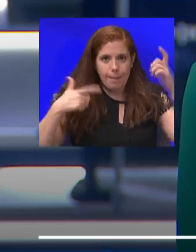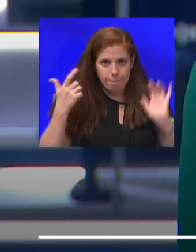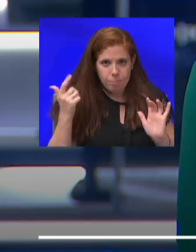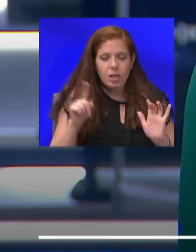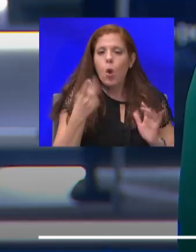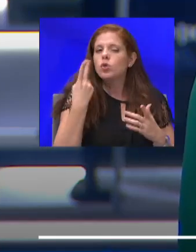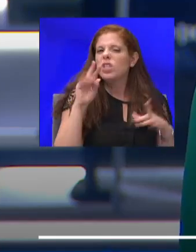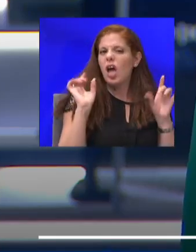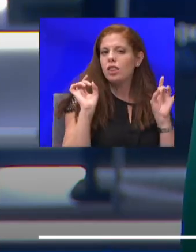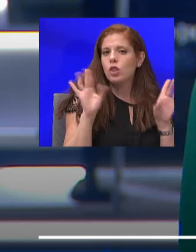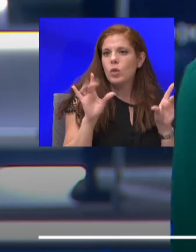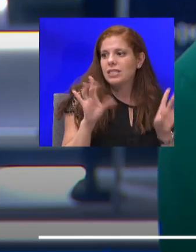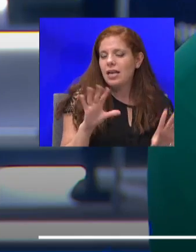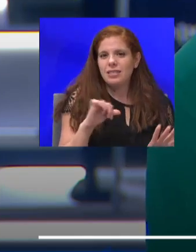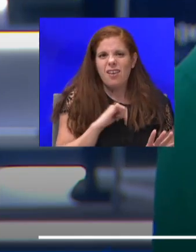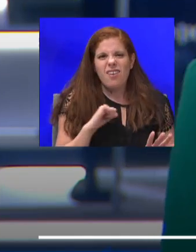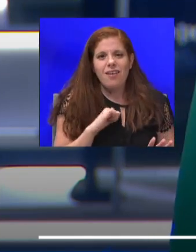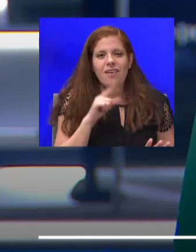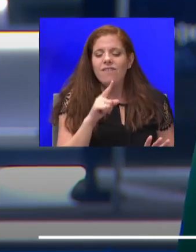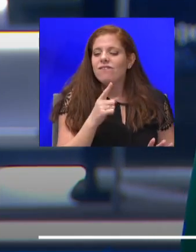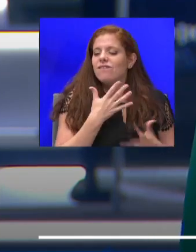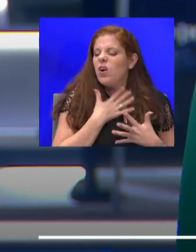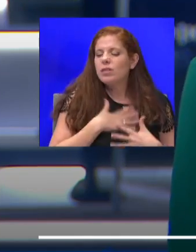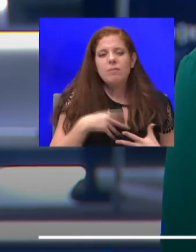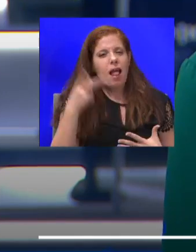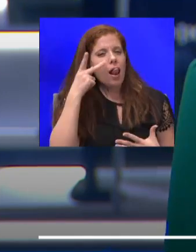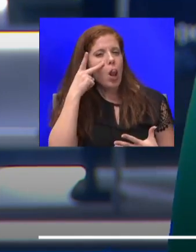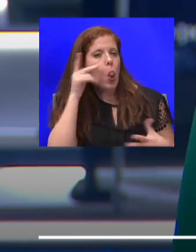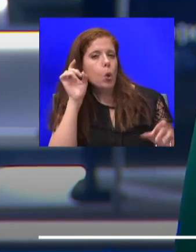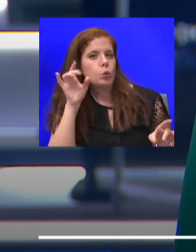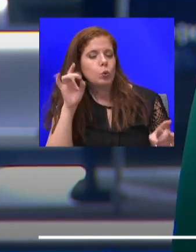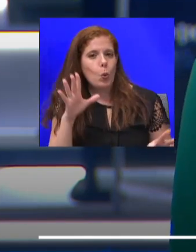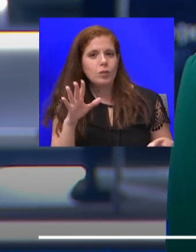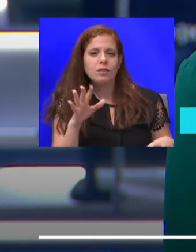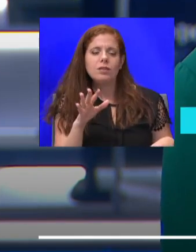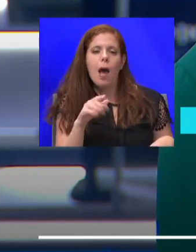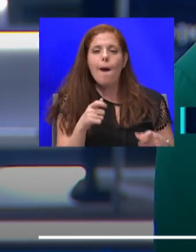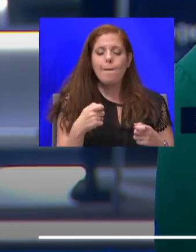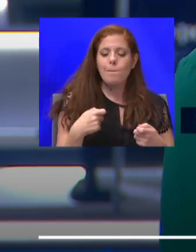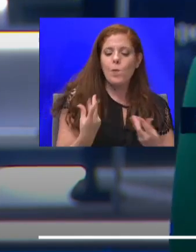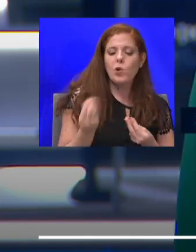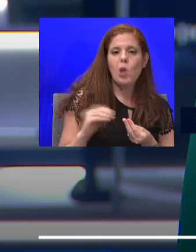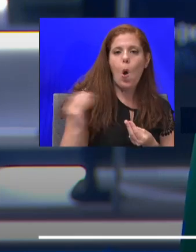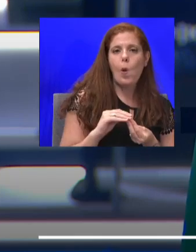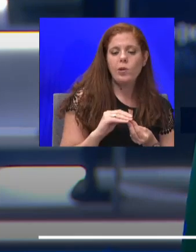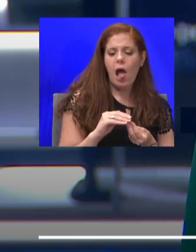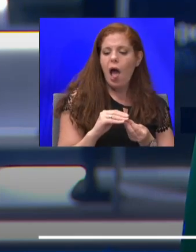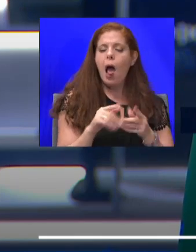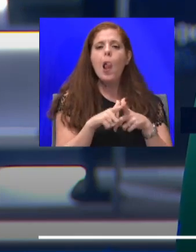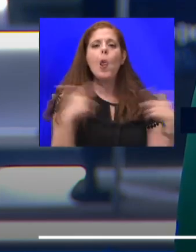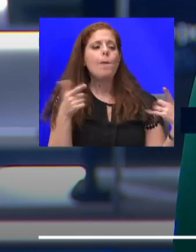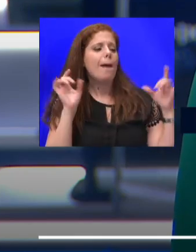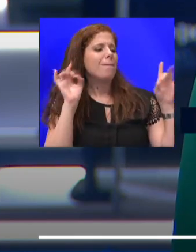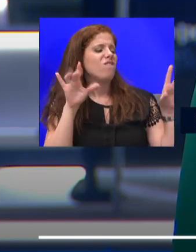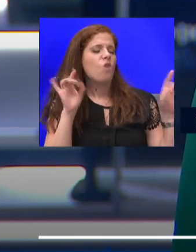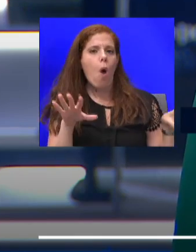ותאבת הלוקסוס, המוטרות, הלובי המפואר, ככל שהיותר גדול,